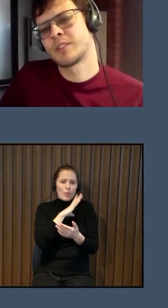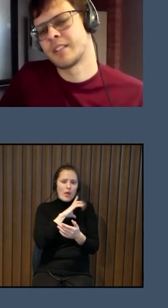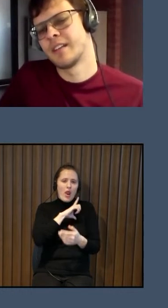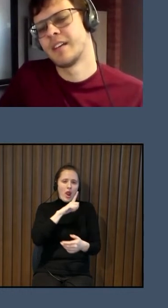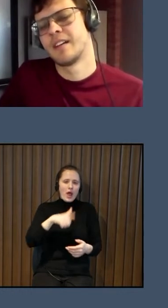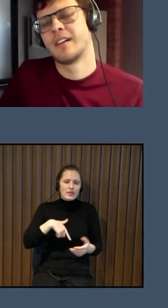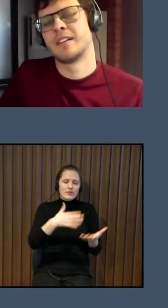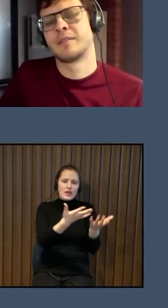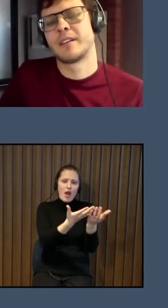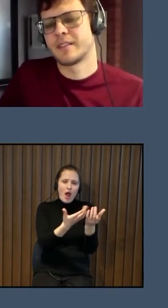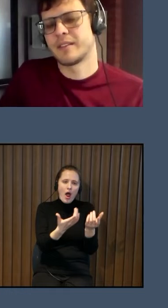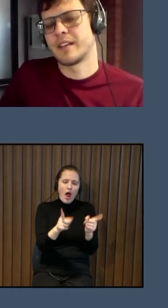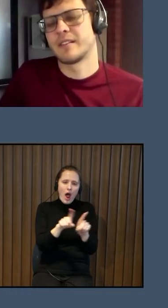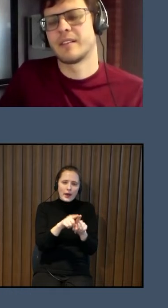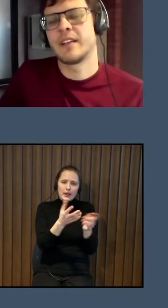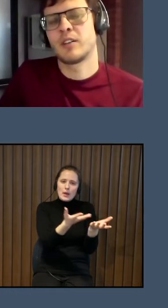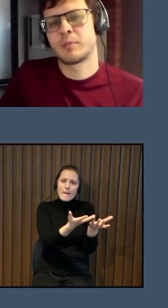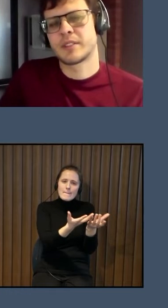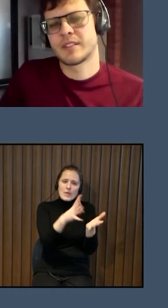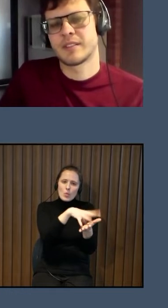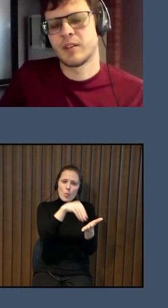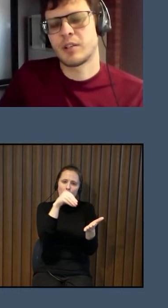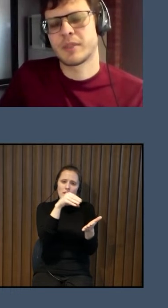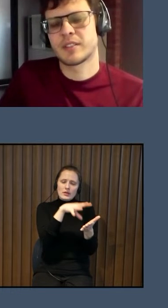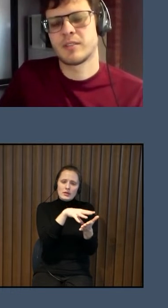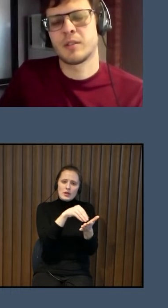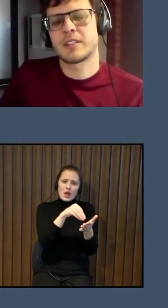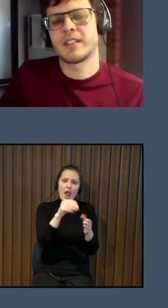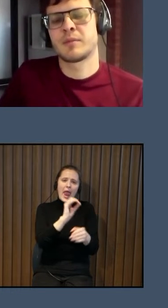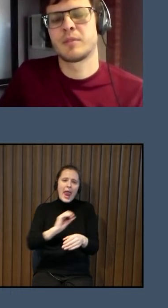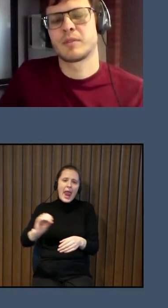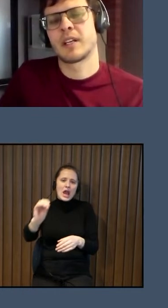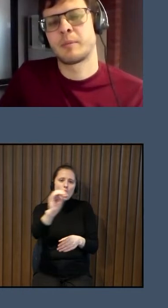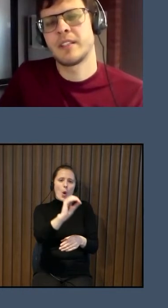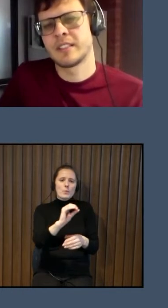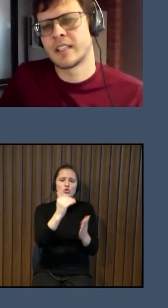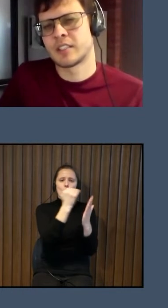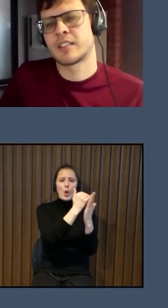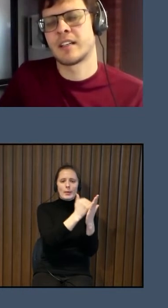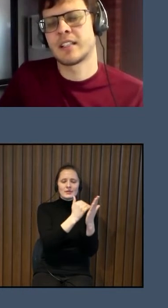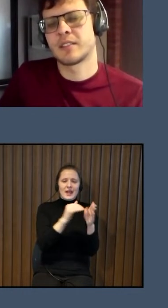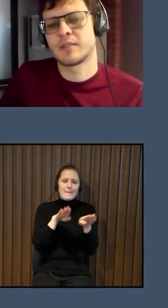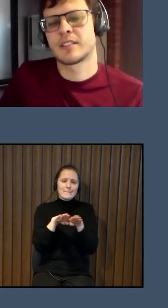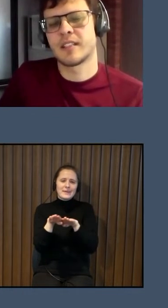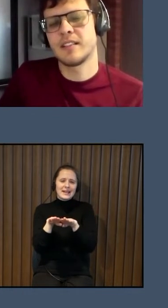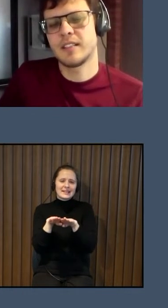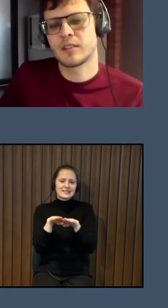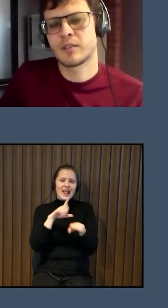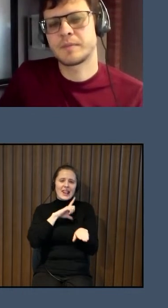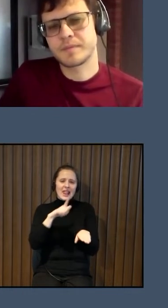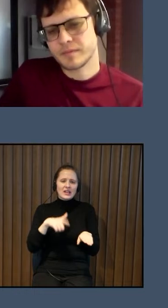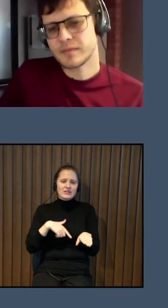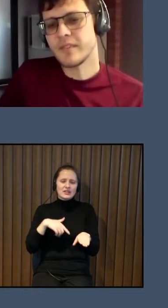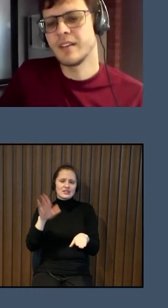pārņēmusi Eiropas normas, normatīvu, kā pielīdzinājus kā Latvijas valsts